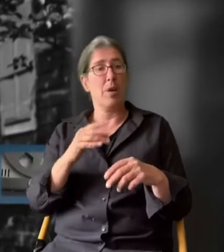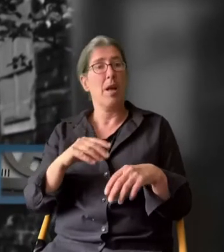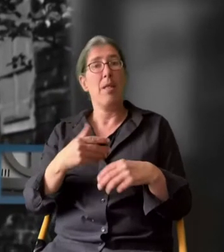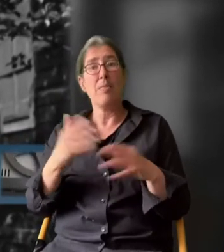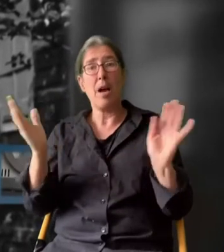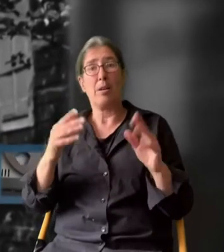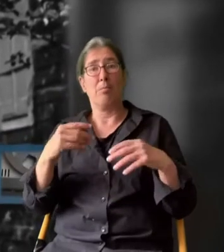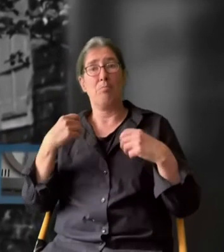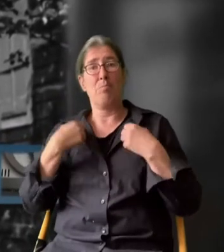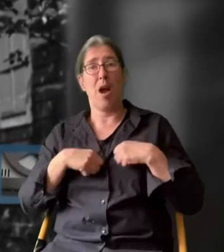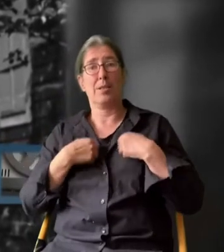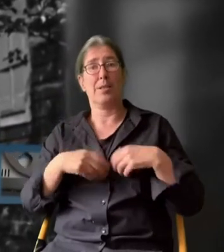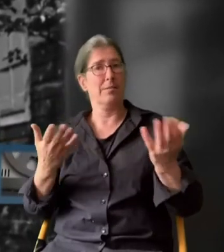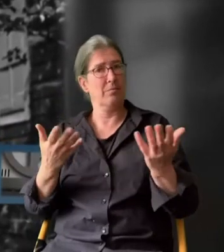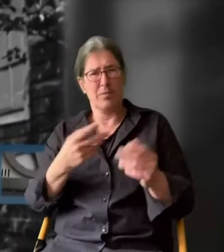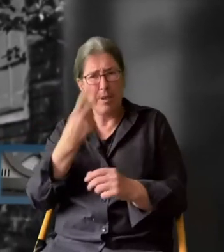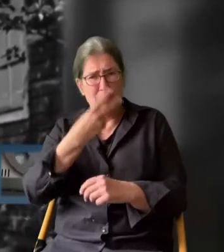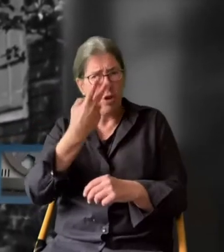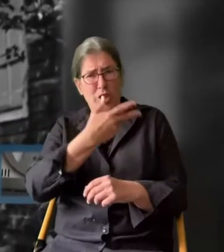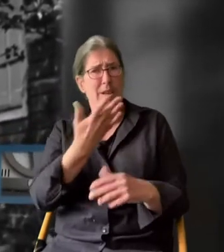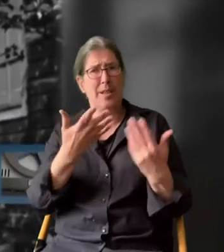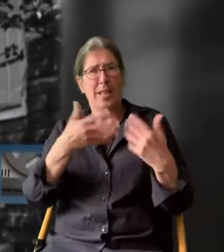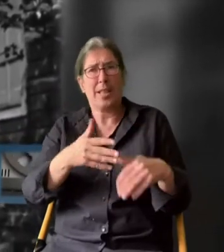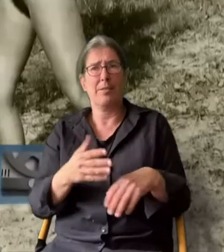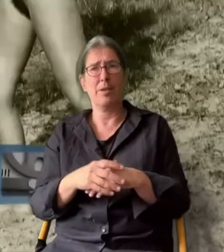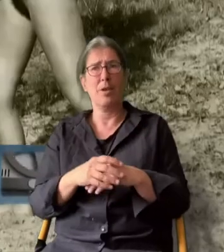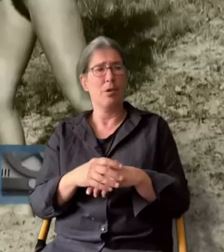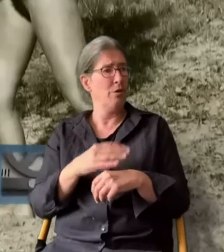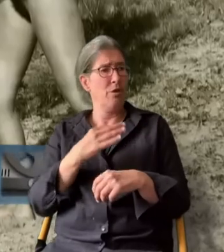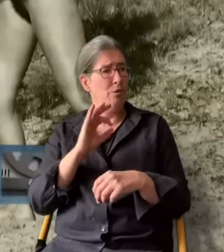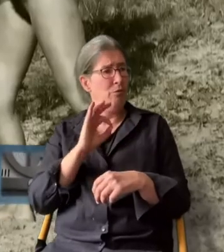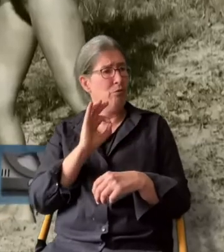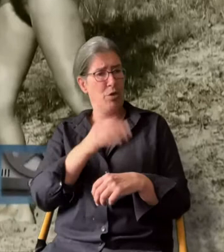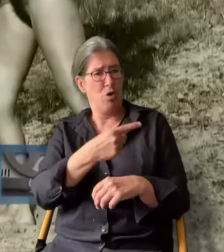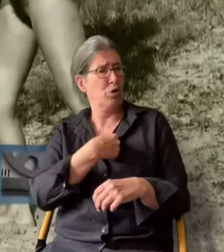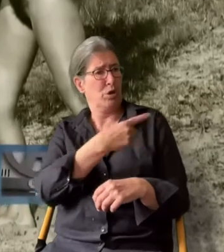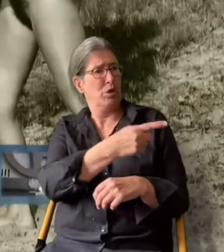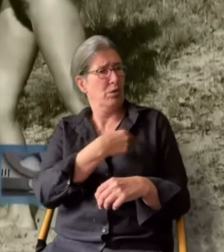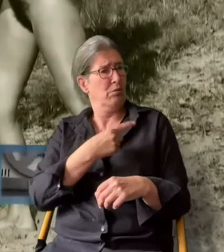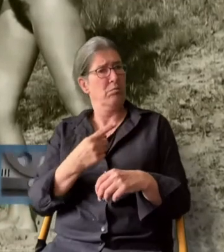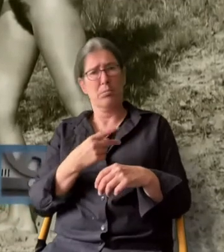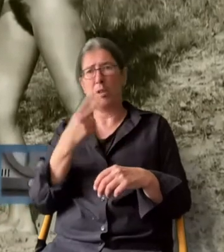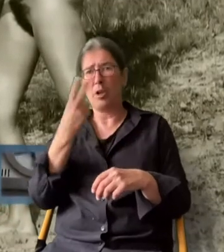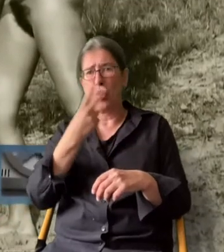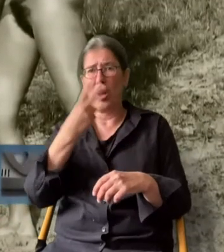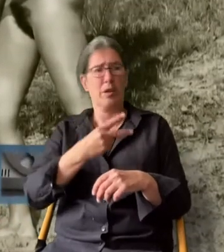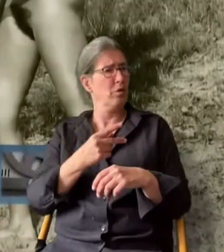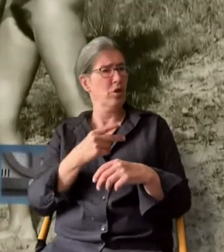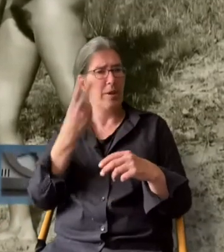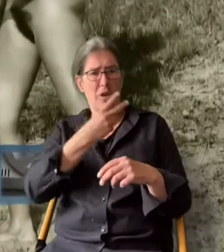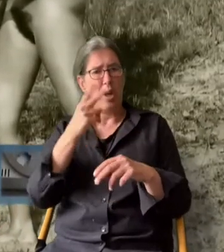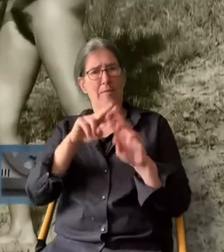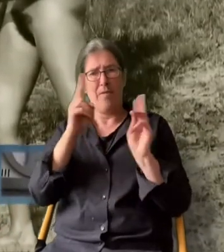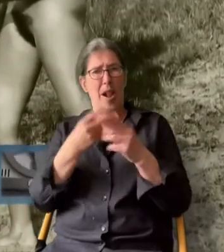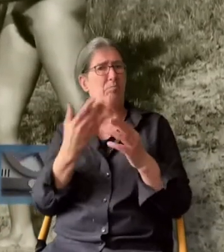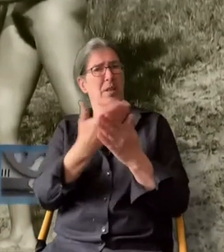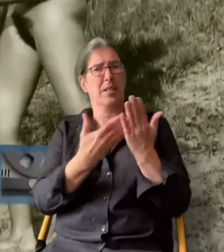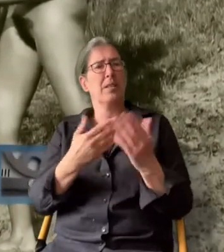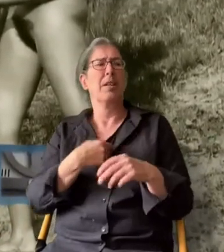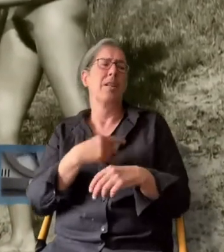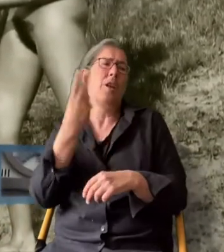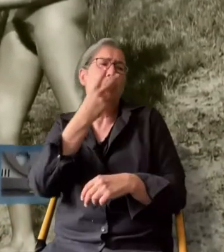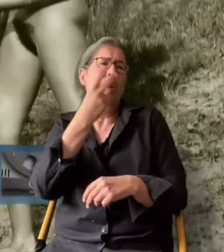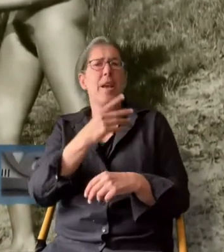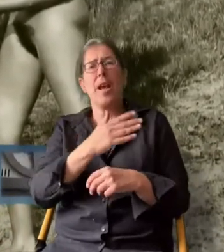Mädchen zusammen nackt badeten oder so etwas. Es war also zwischen uns ein sehr natürliches, selbstverständliches